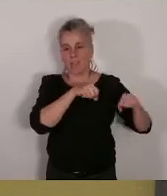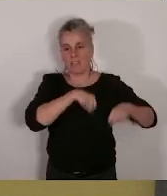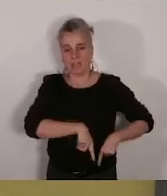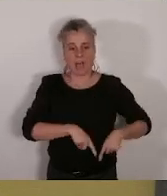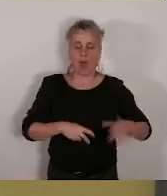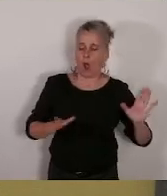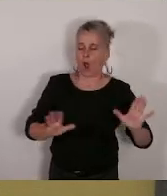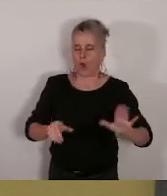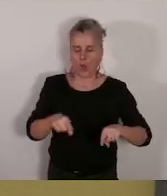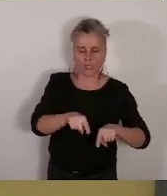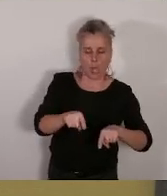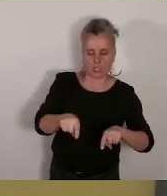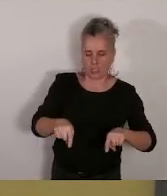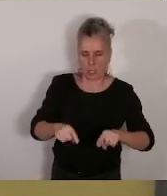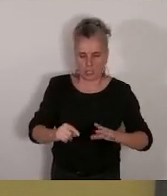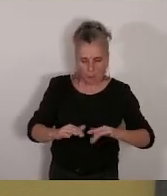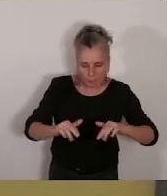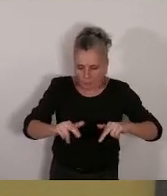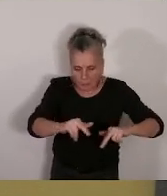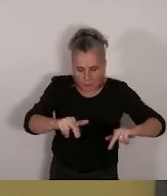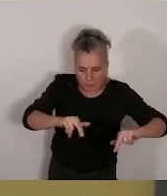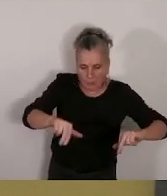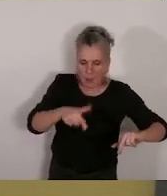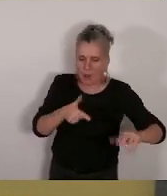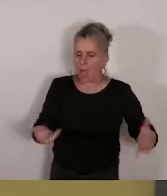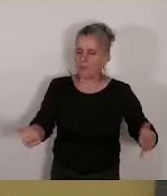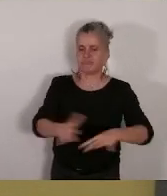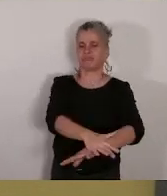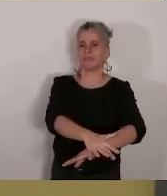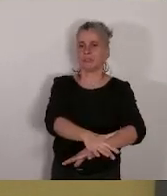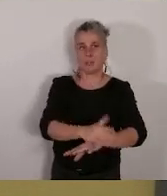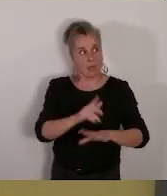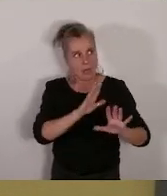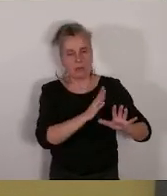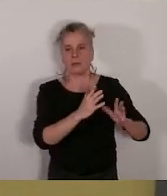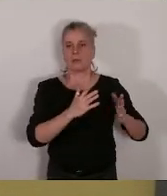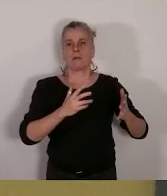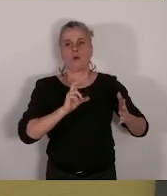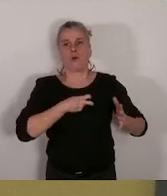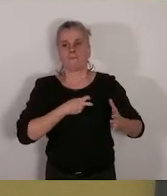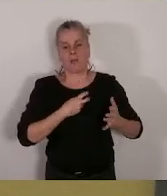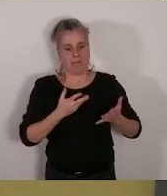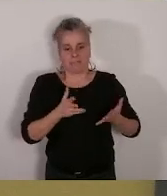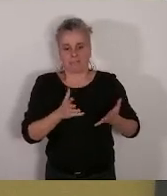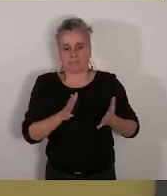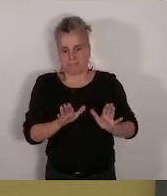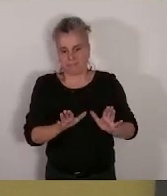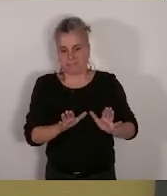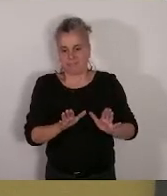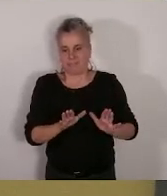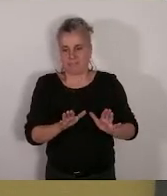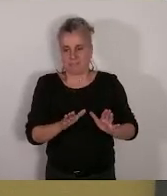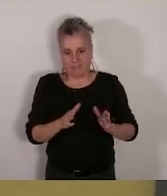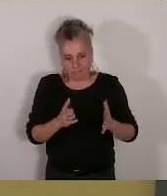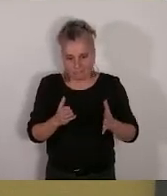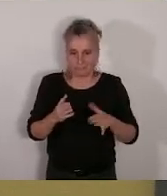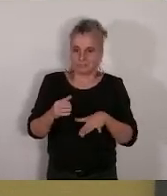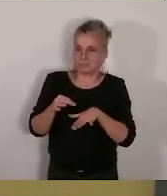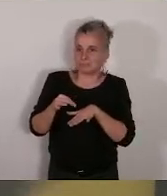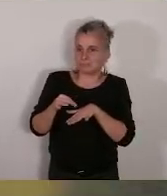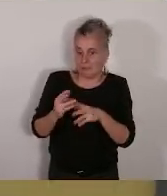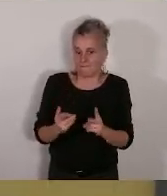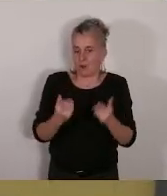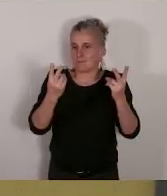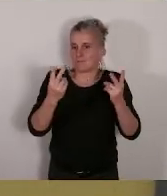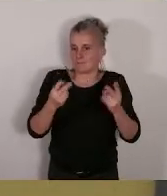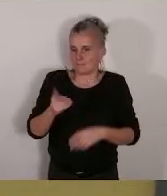enfouir sur le site des vestiges de la Corderie, le site antique. On a un deuxième aspect très positif, c'est